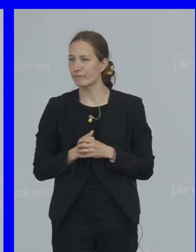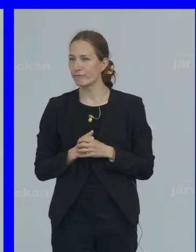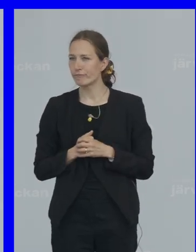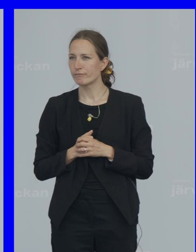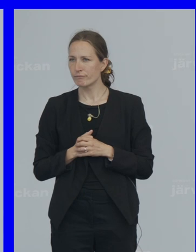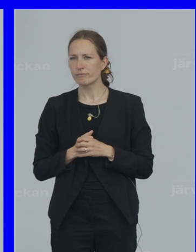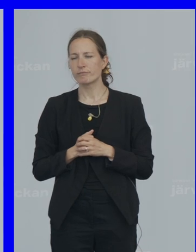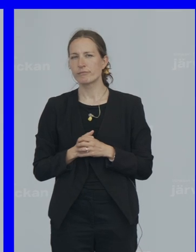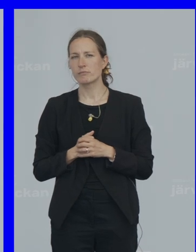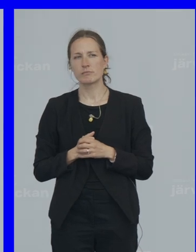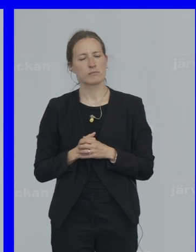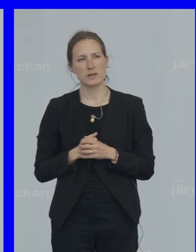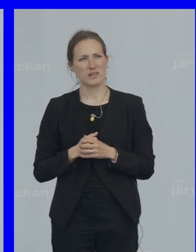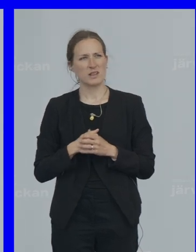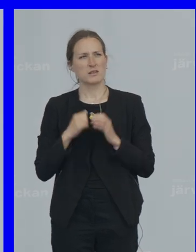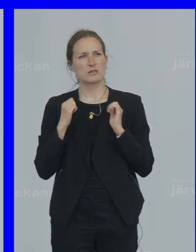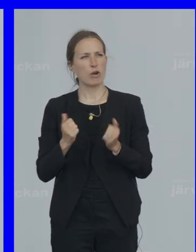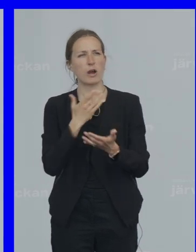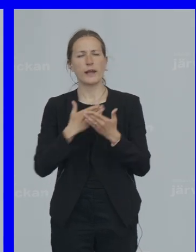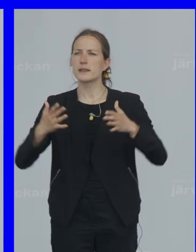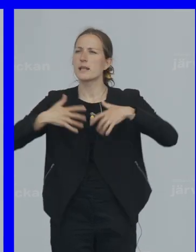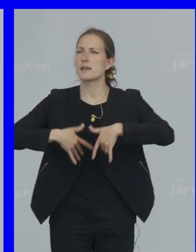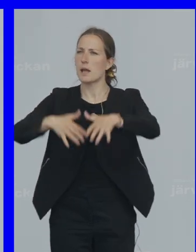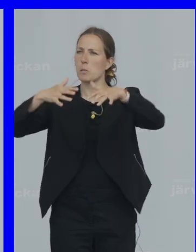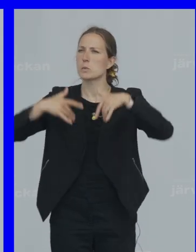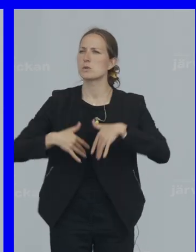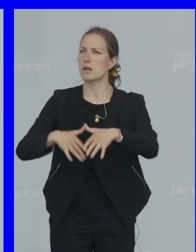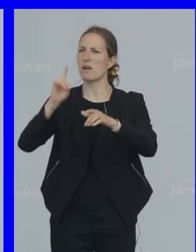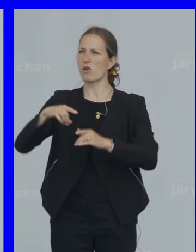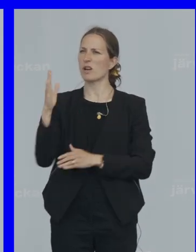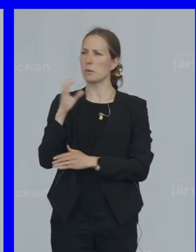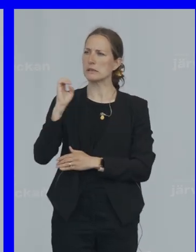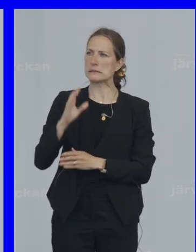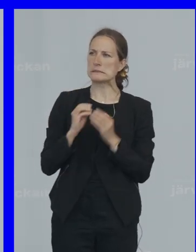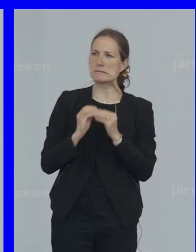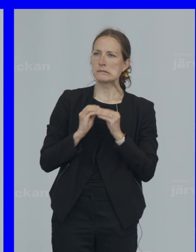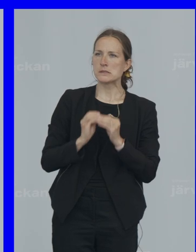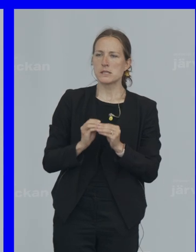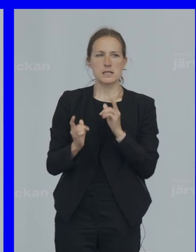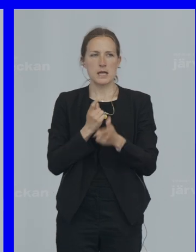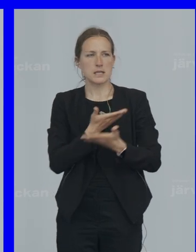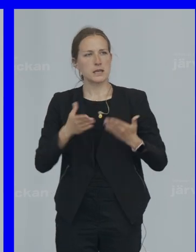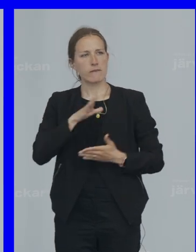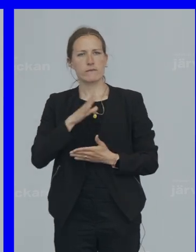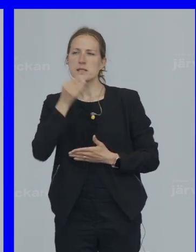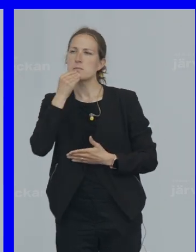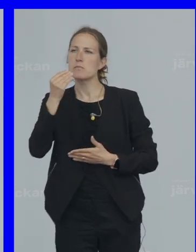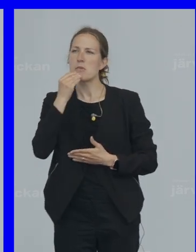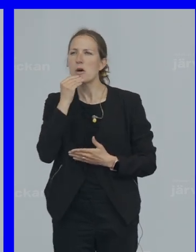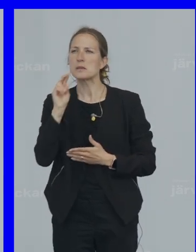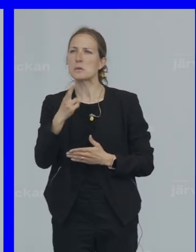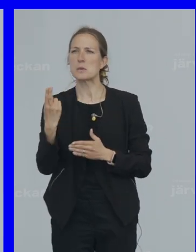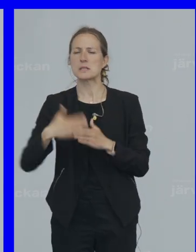För man kommer inte Demonstrera för klimatet När man inte vet Om man kan sätta mat på bordet I slutet av månaden